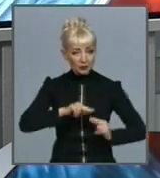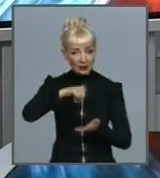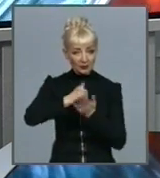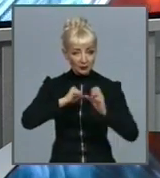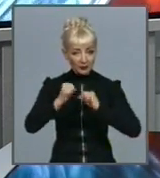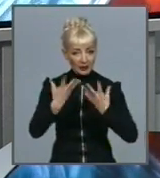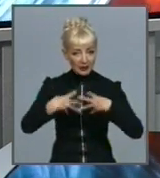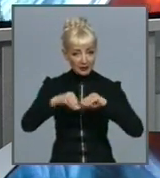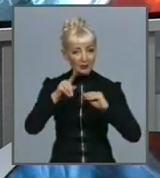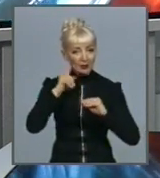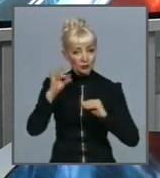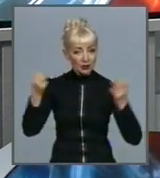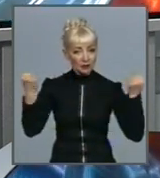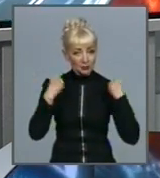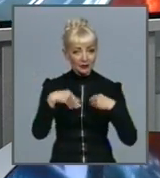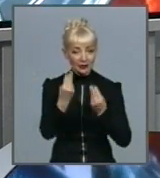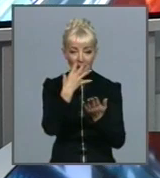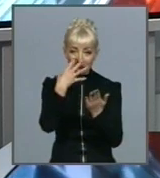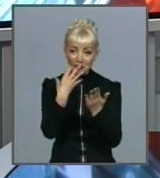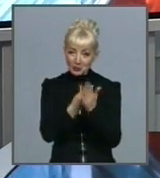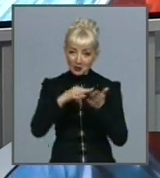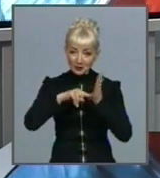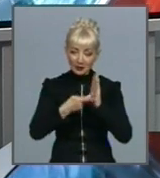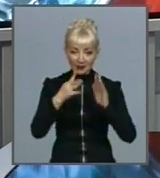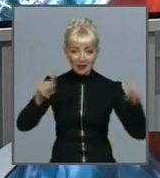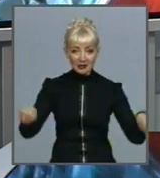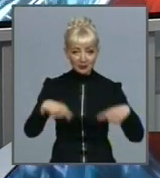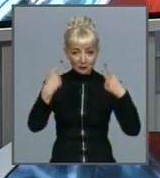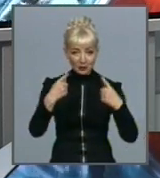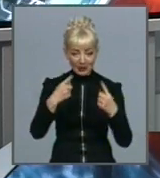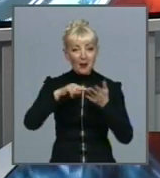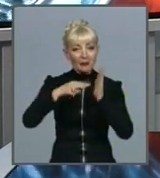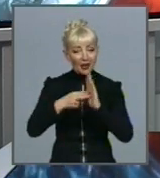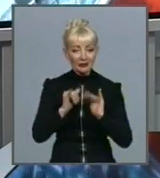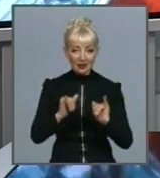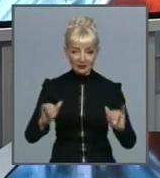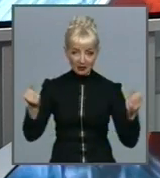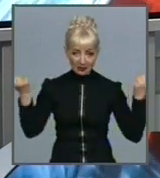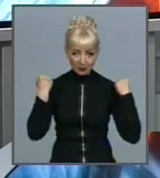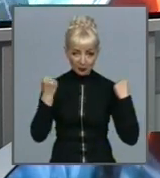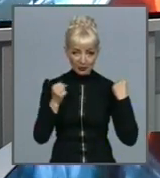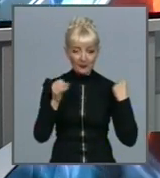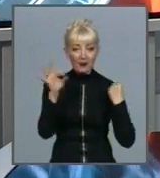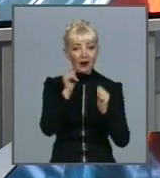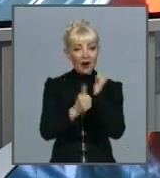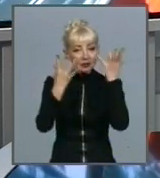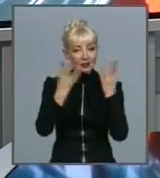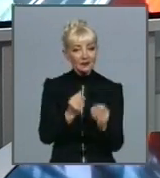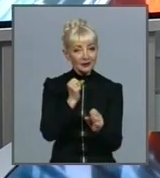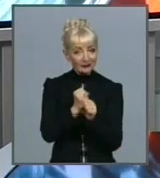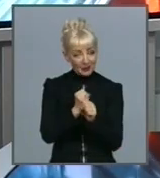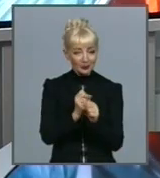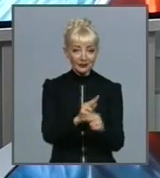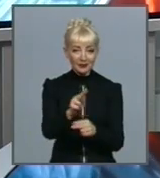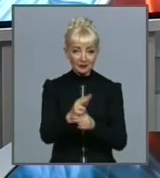надали власні розробки для створення національної концепції розвитку спорту. Про щоденну роботу, покликано виховувати здорові покоління,